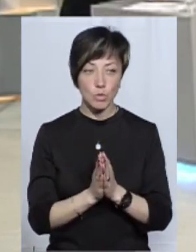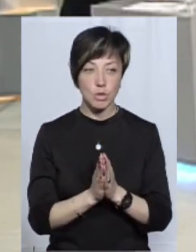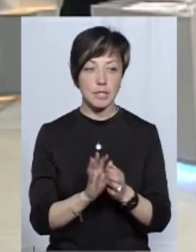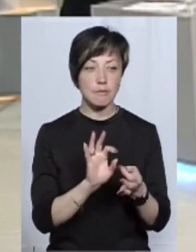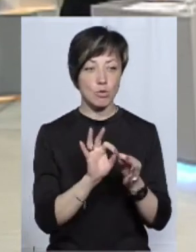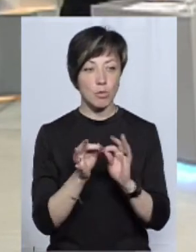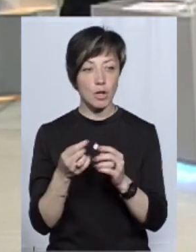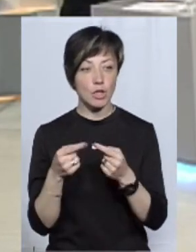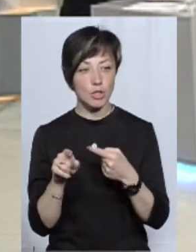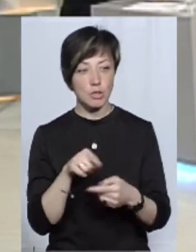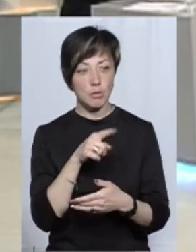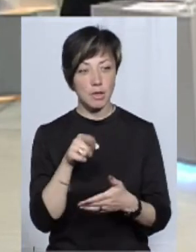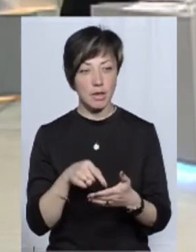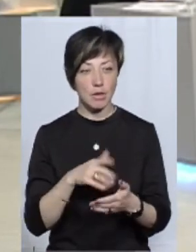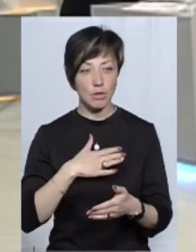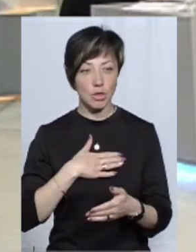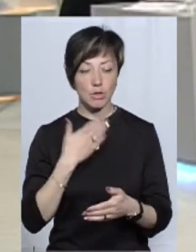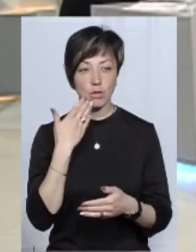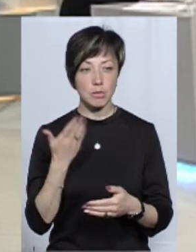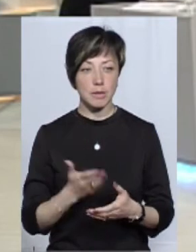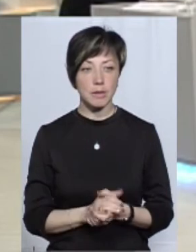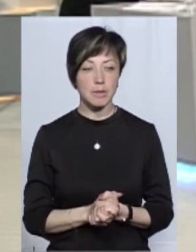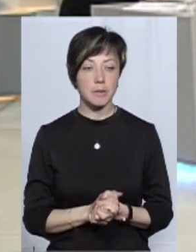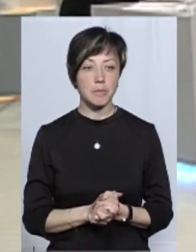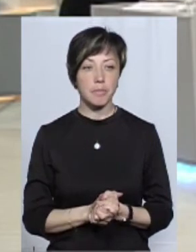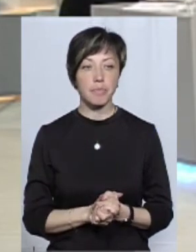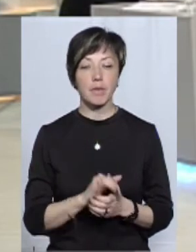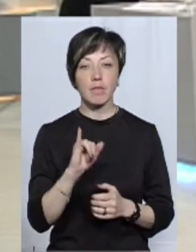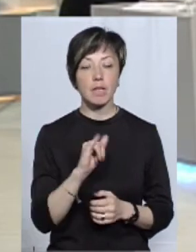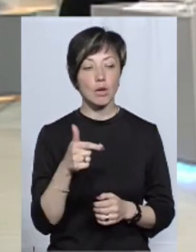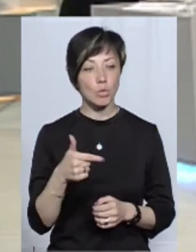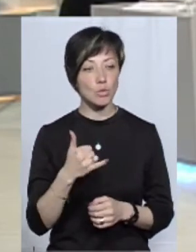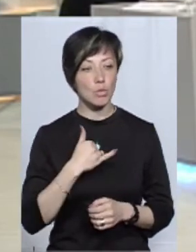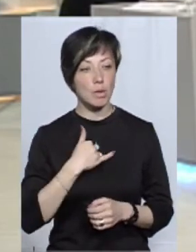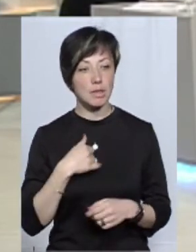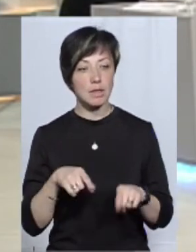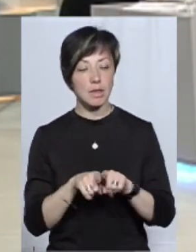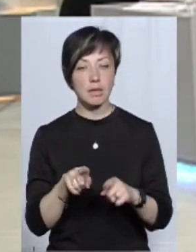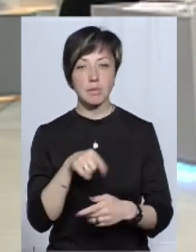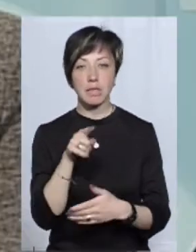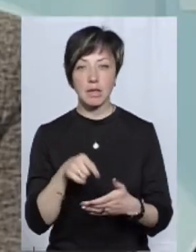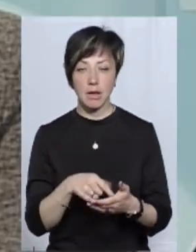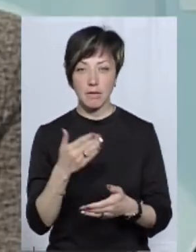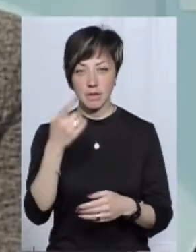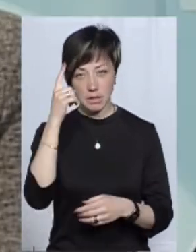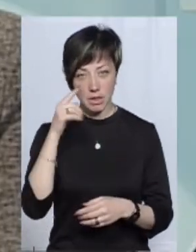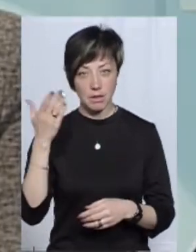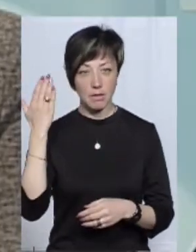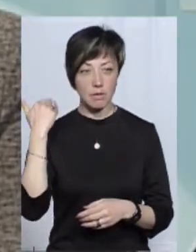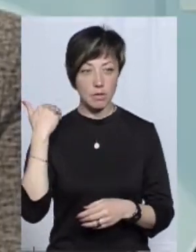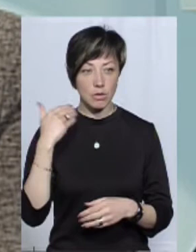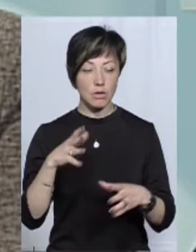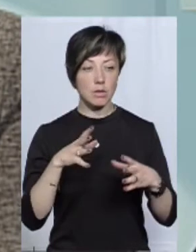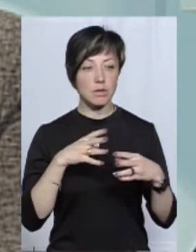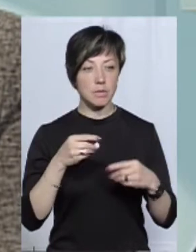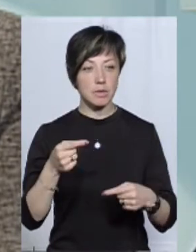сформулювати інше питання до нашого спікера. Це перше. Івана Григорьовичу, мене отаке от запитання, ну, знаєте, ми вже дуже довгий